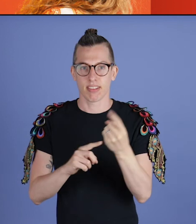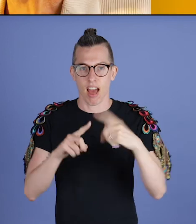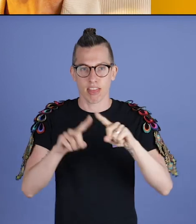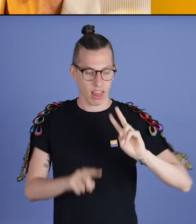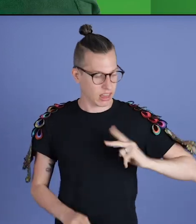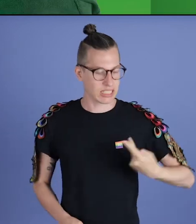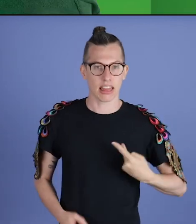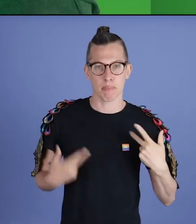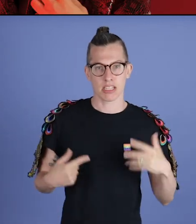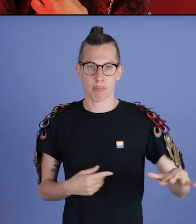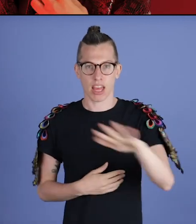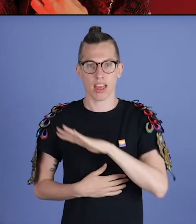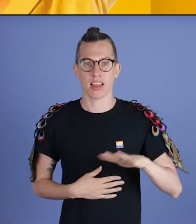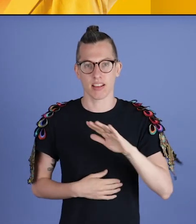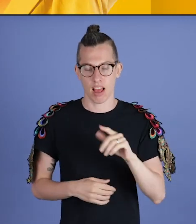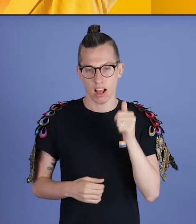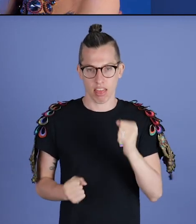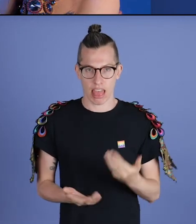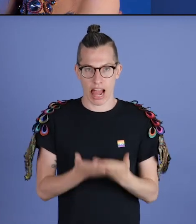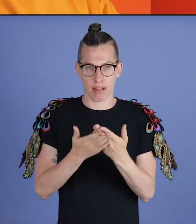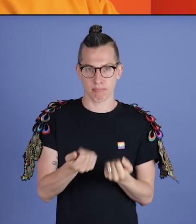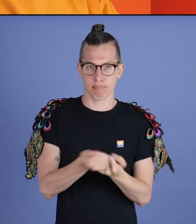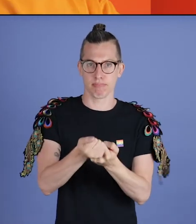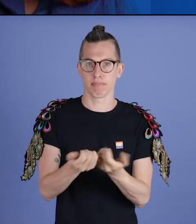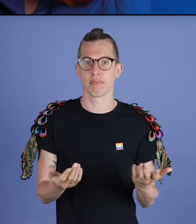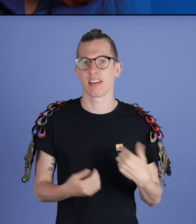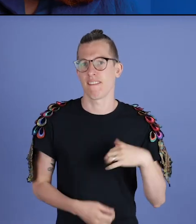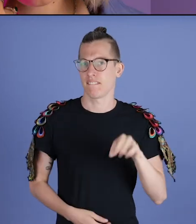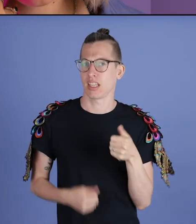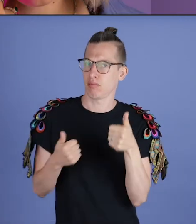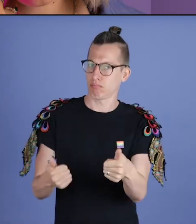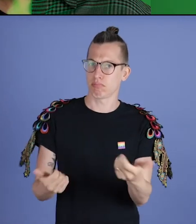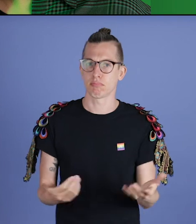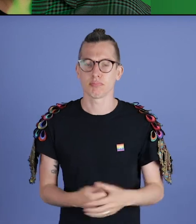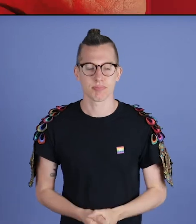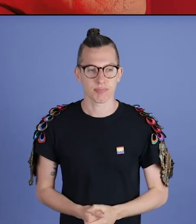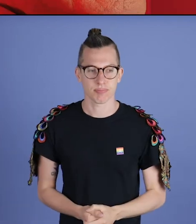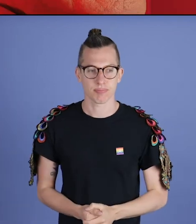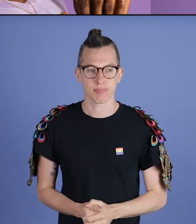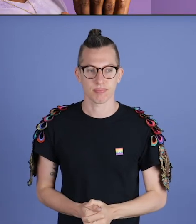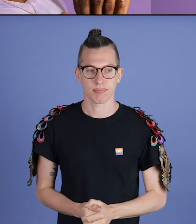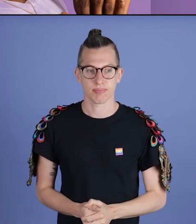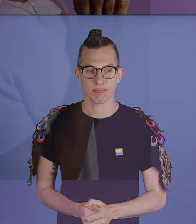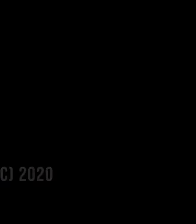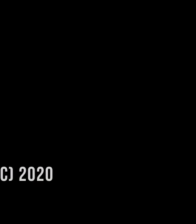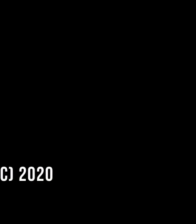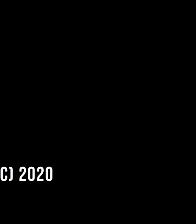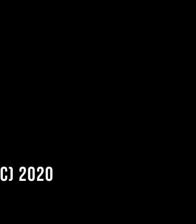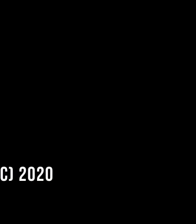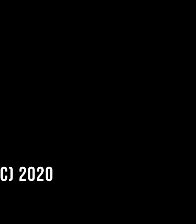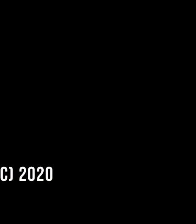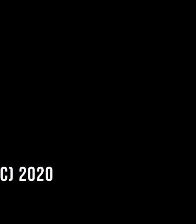een andere transgender in een maatschappij helpen als ik zo mensen kan bereiken. Dat vind ik top.